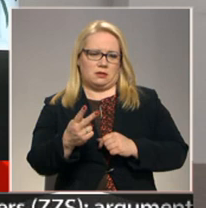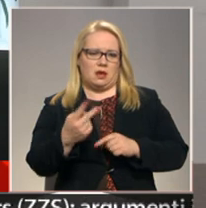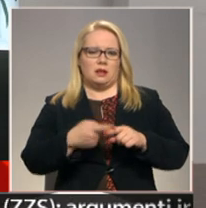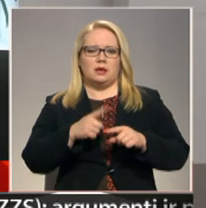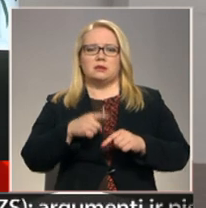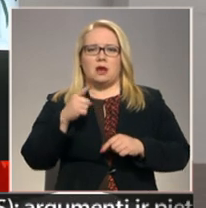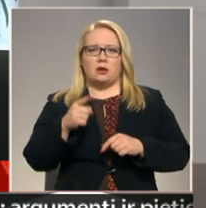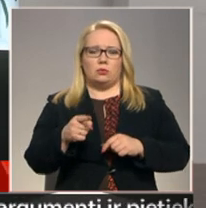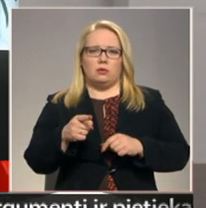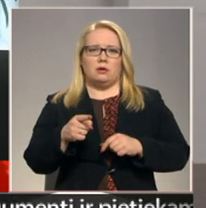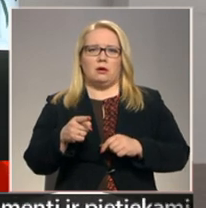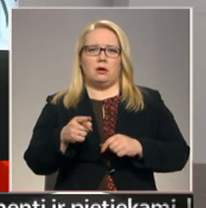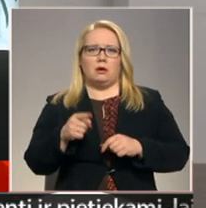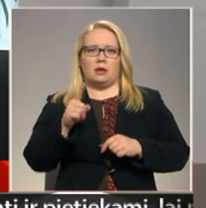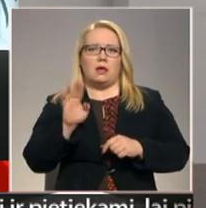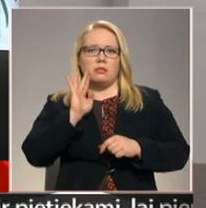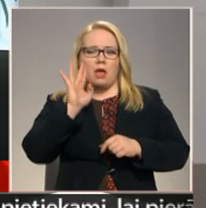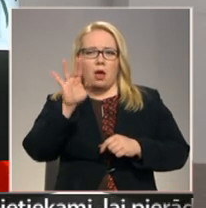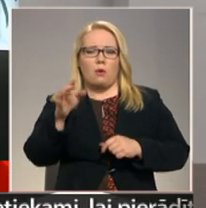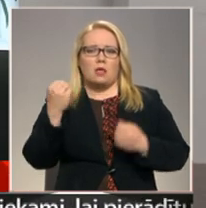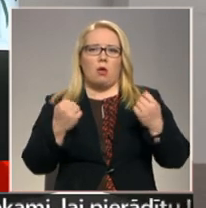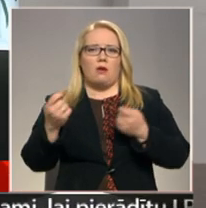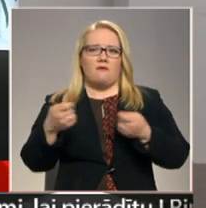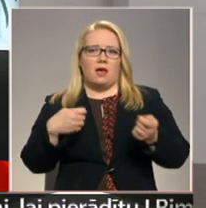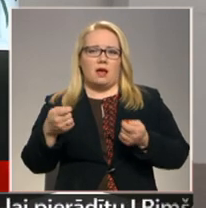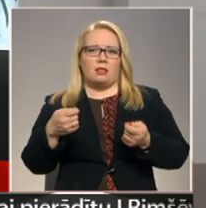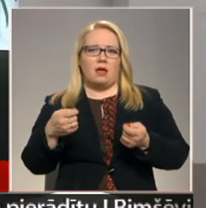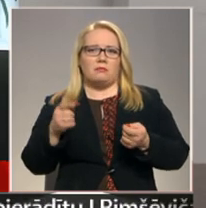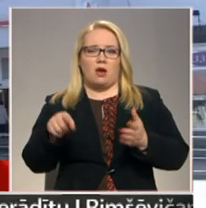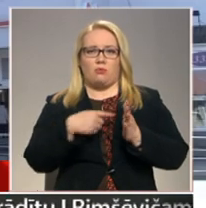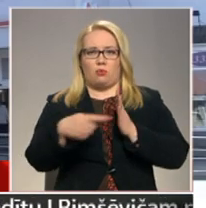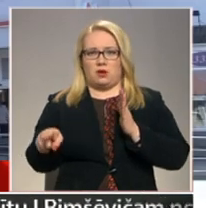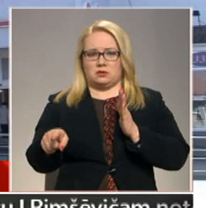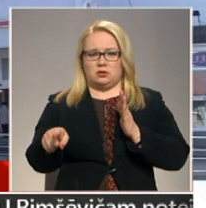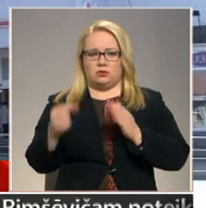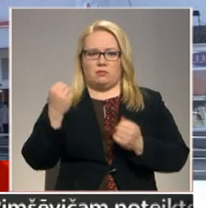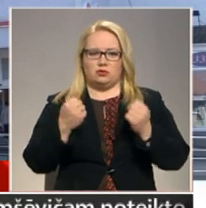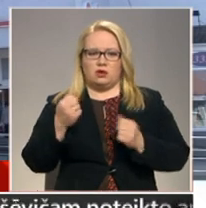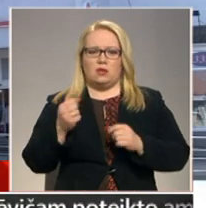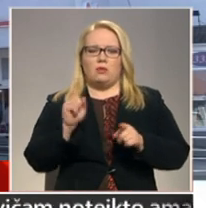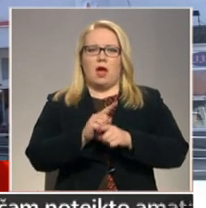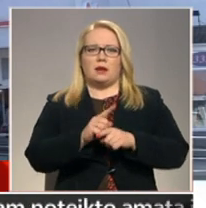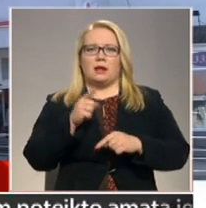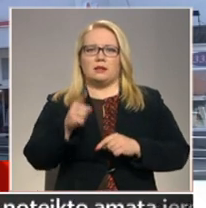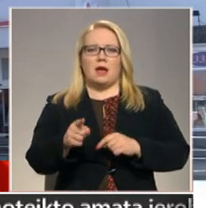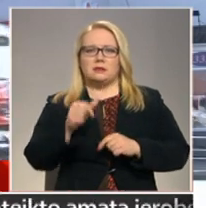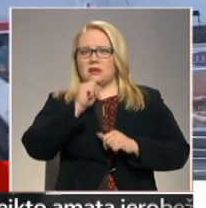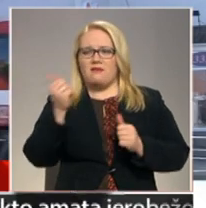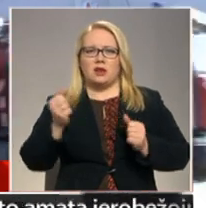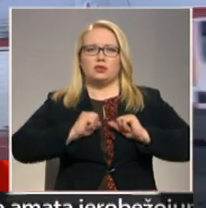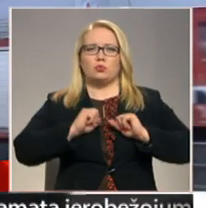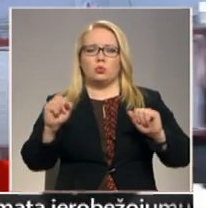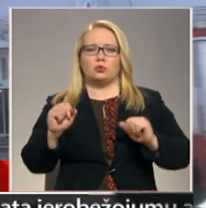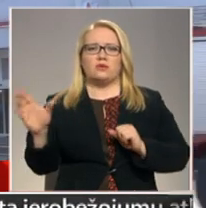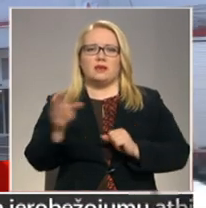ar to viņu nākotnē ir reāli ņemot norakstīšanai. Ne arī viņas spēs nodrošināt visas